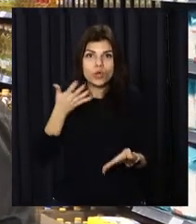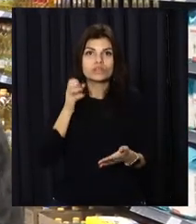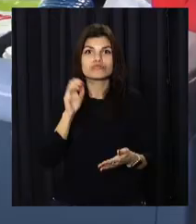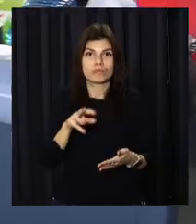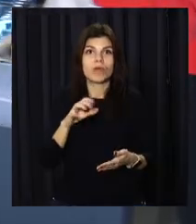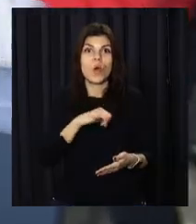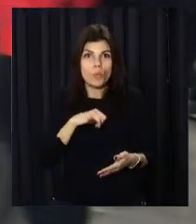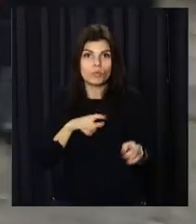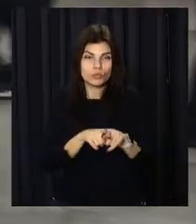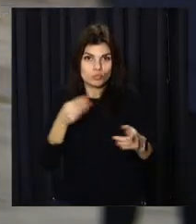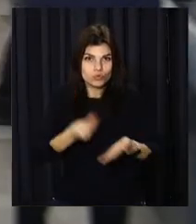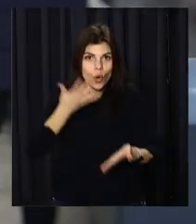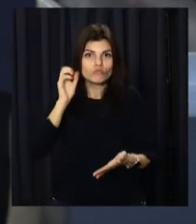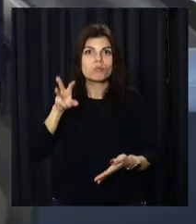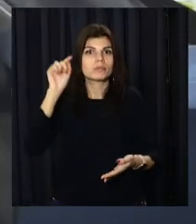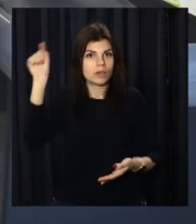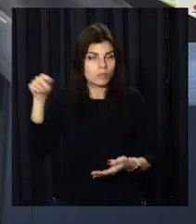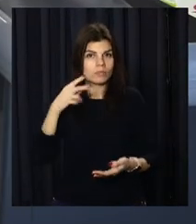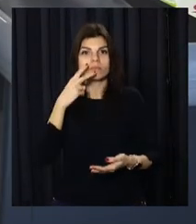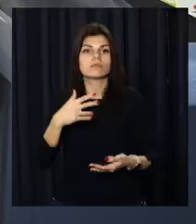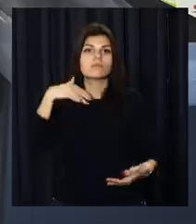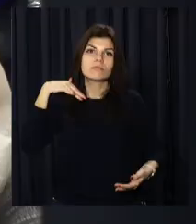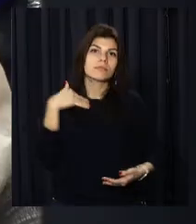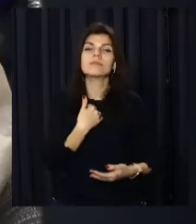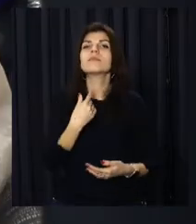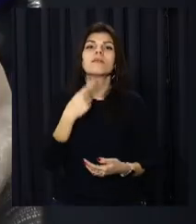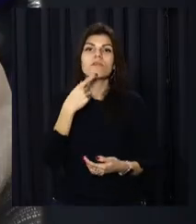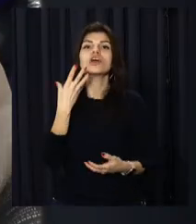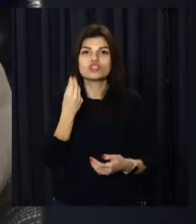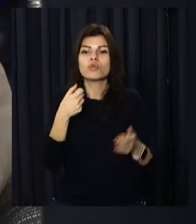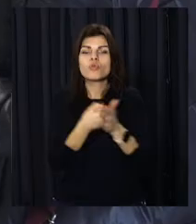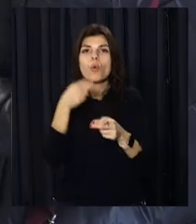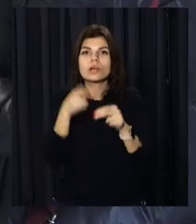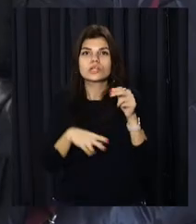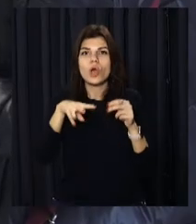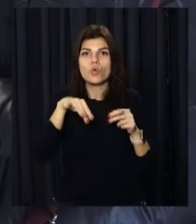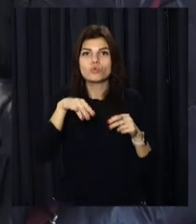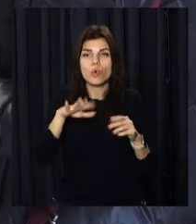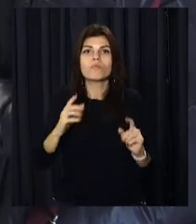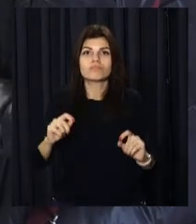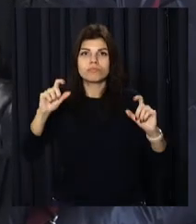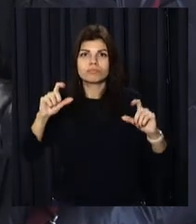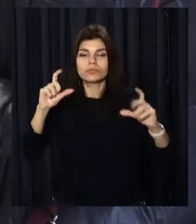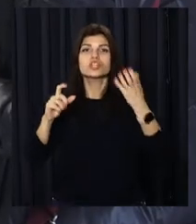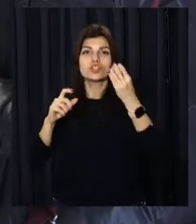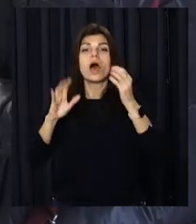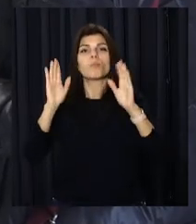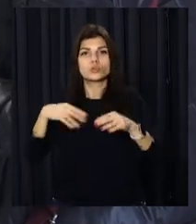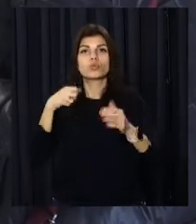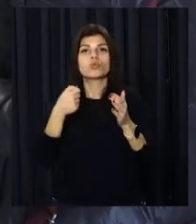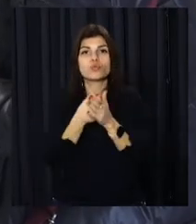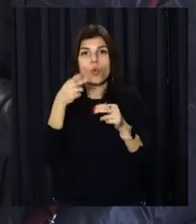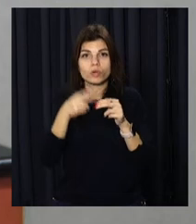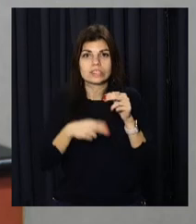На думку експертів, продукти в Україні ще дорожчатимуть до кінця лютого. Потім мають зупинитися в ціні. До кінця